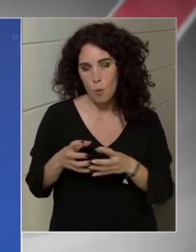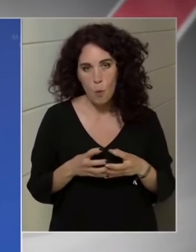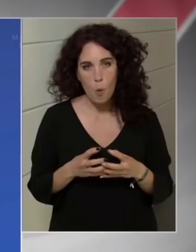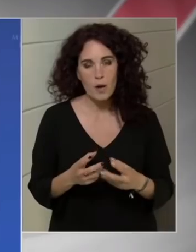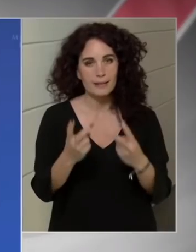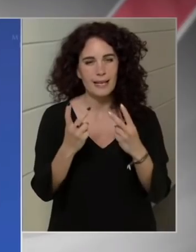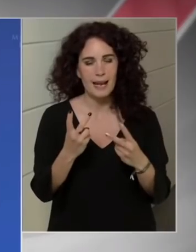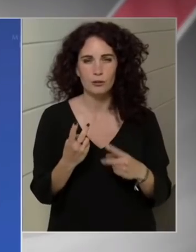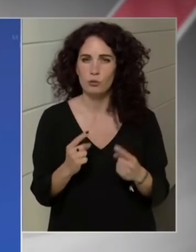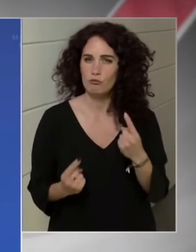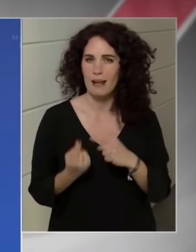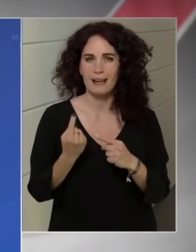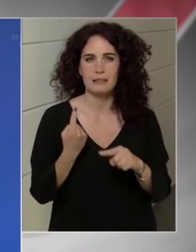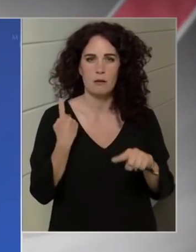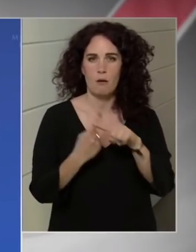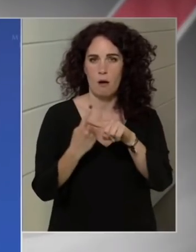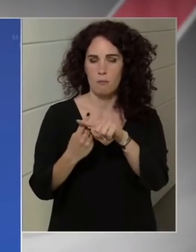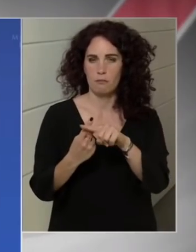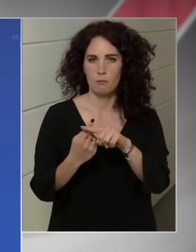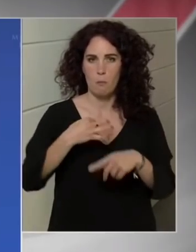2023 elején.